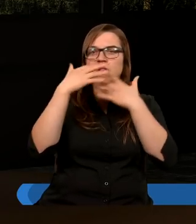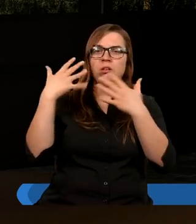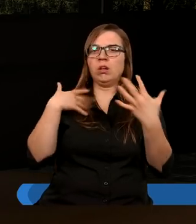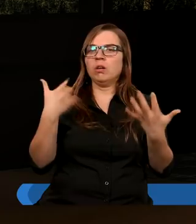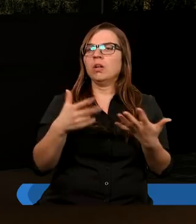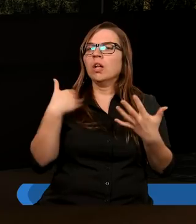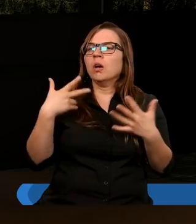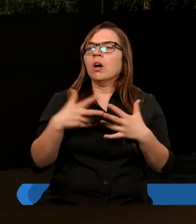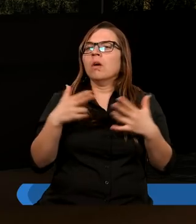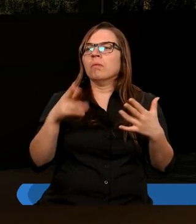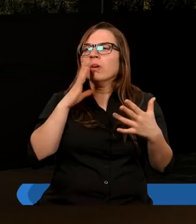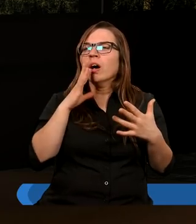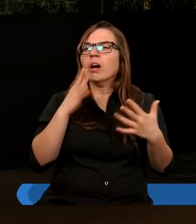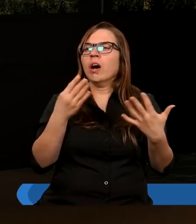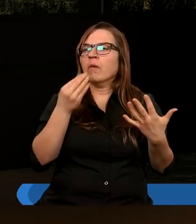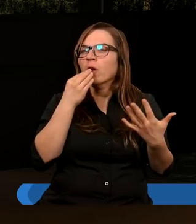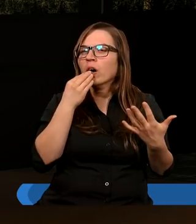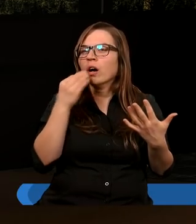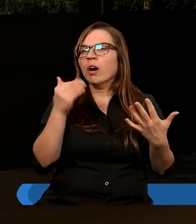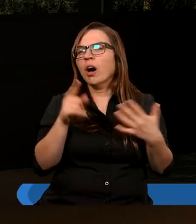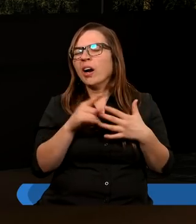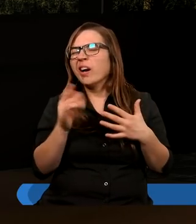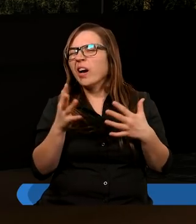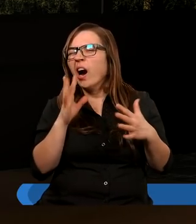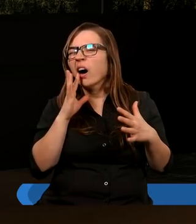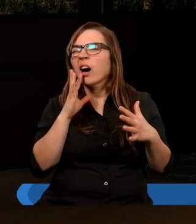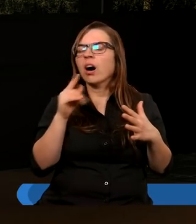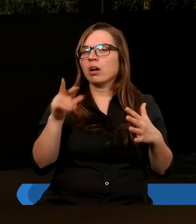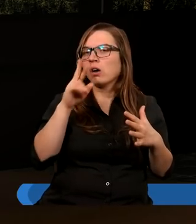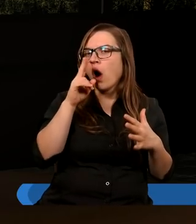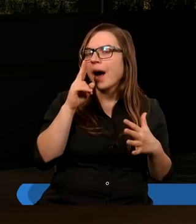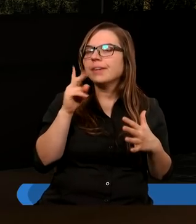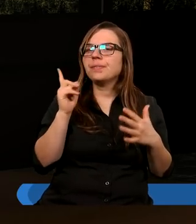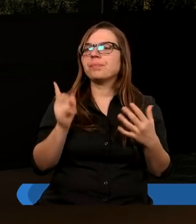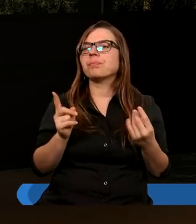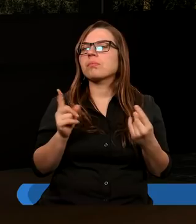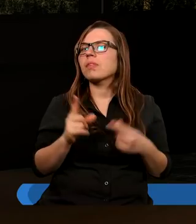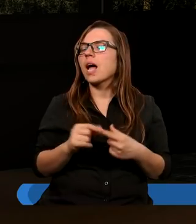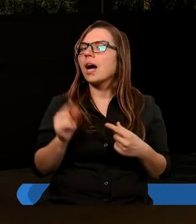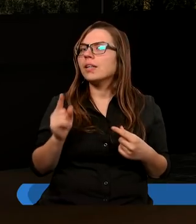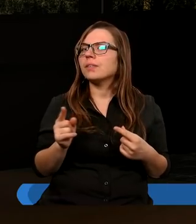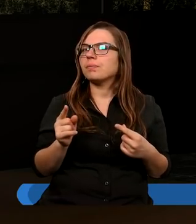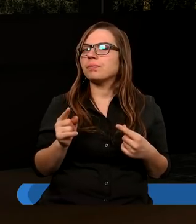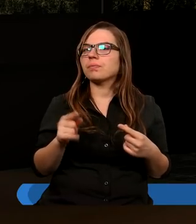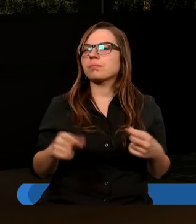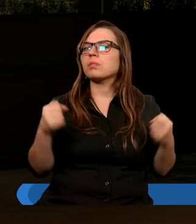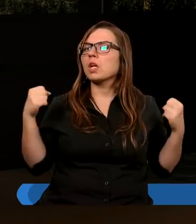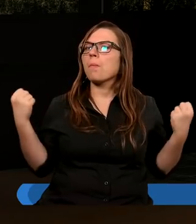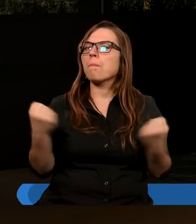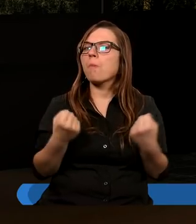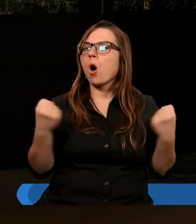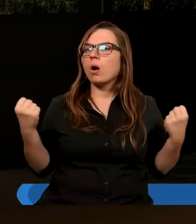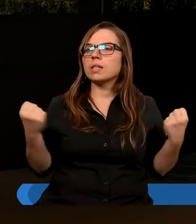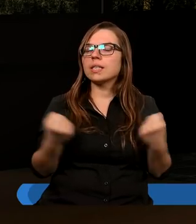to pora posiłku, więc to też mogło się jakoś tam kojarzyć. Ale takich mocnych